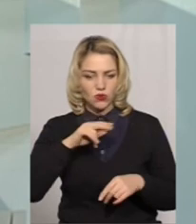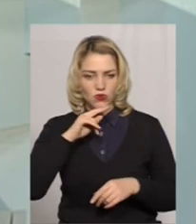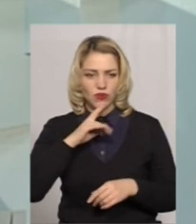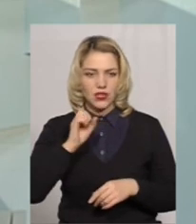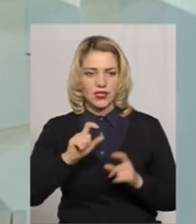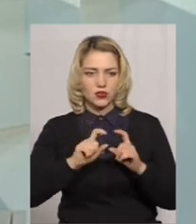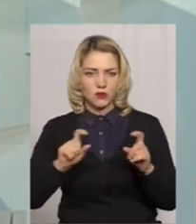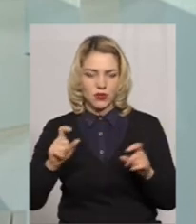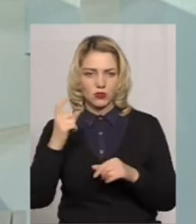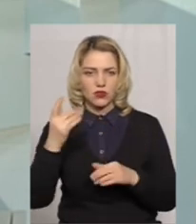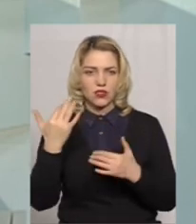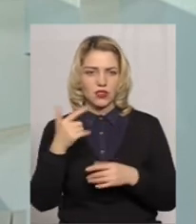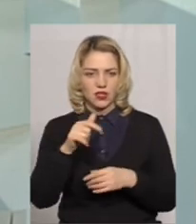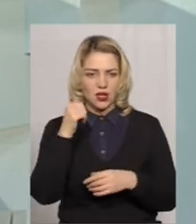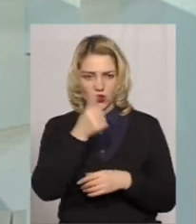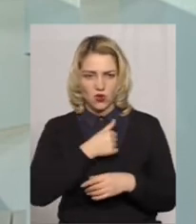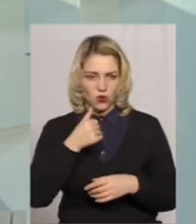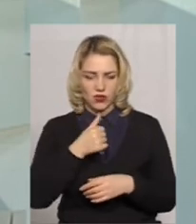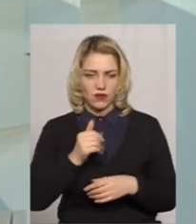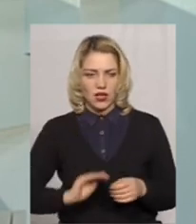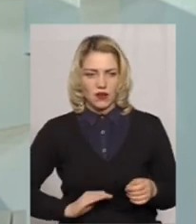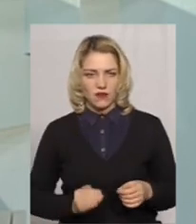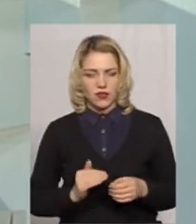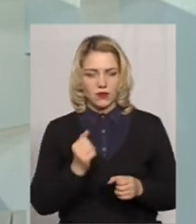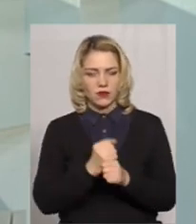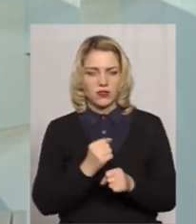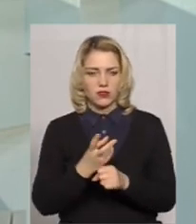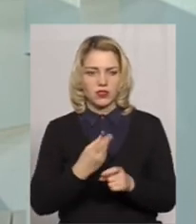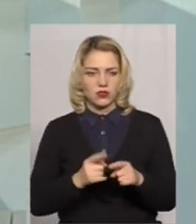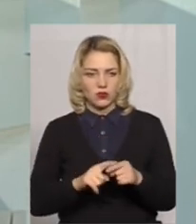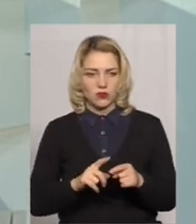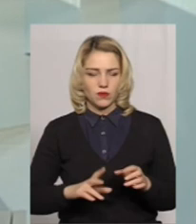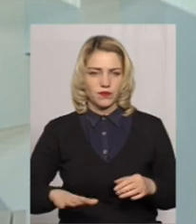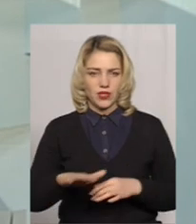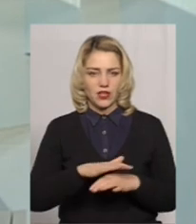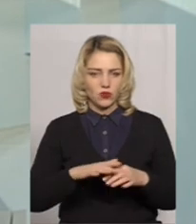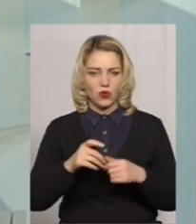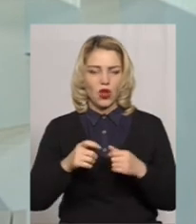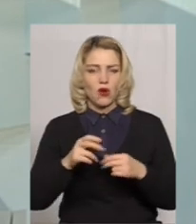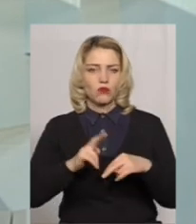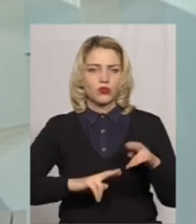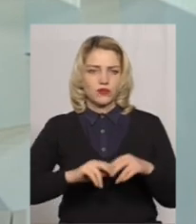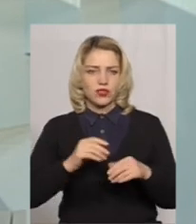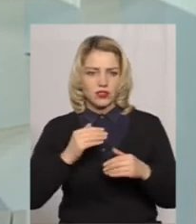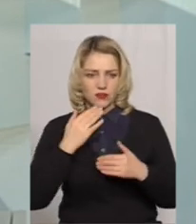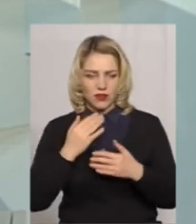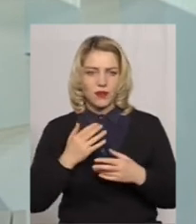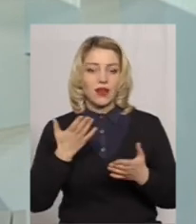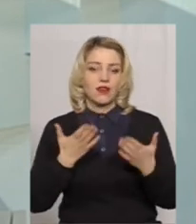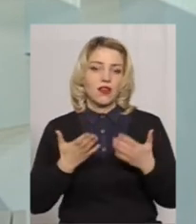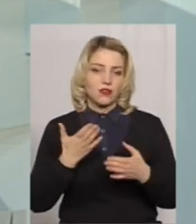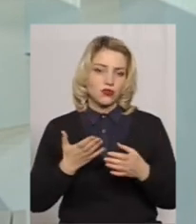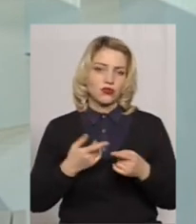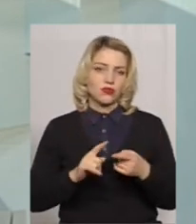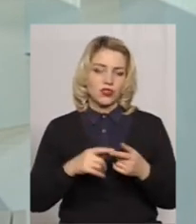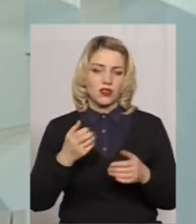на суб'єкта господарювання. Скільки років суб'єкт господарювання працює на цьому ринку? Я маю ввідом ринок будівництва і так далі. Звичайно, якщо суб'єкт